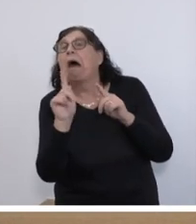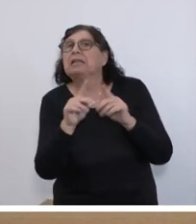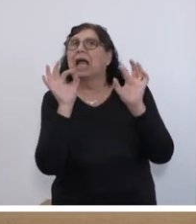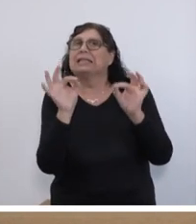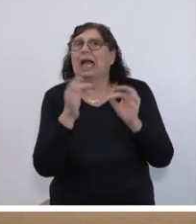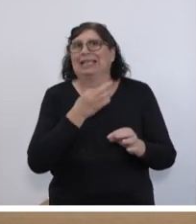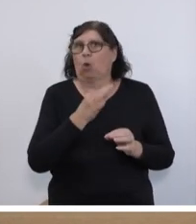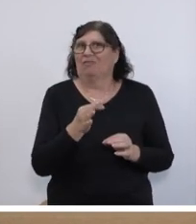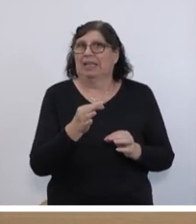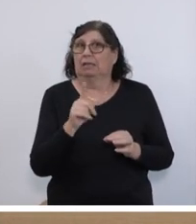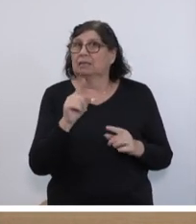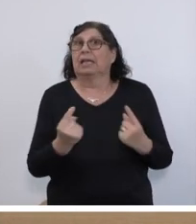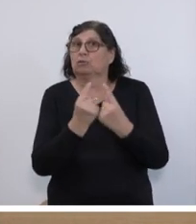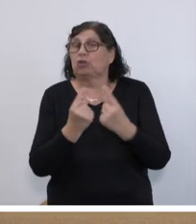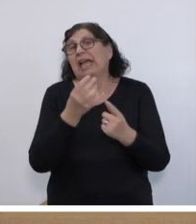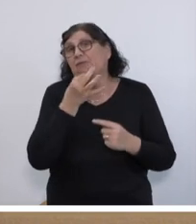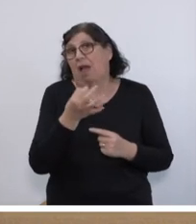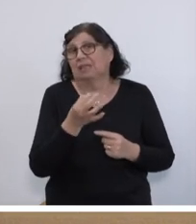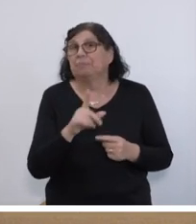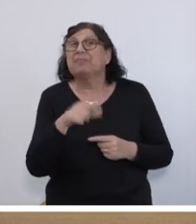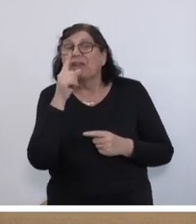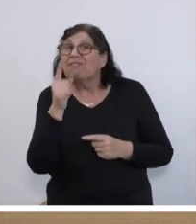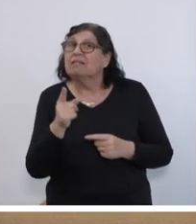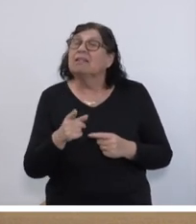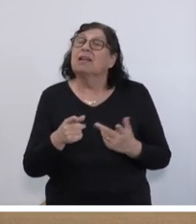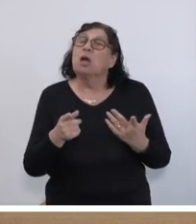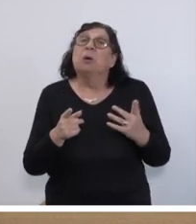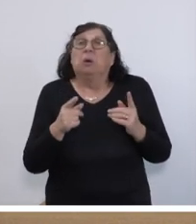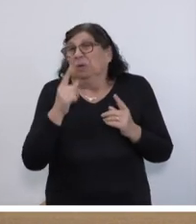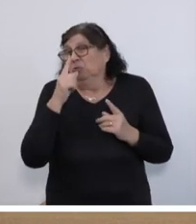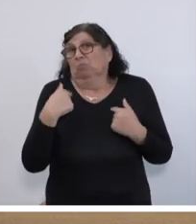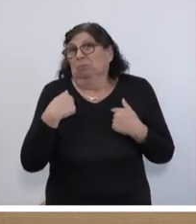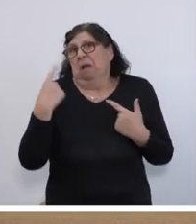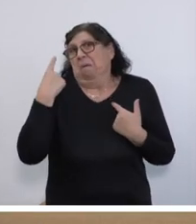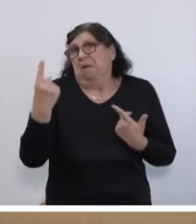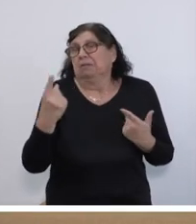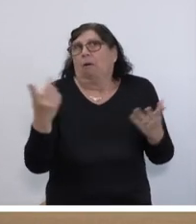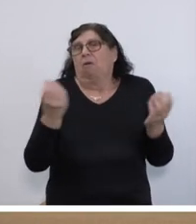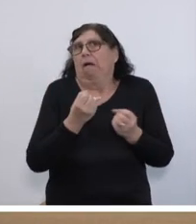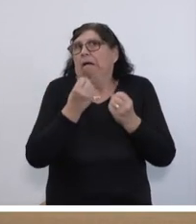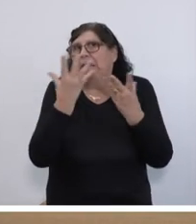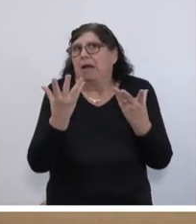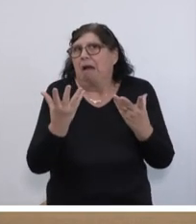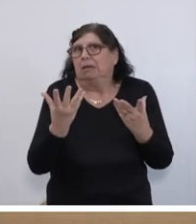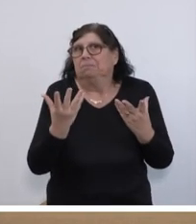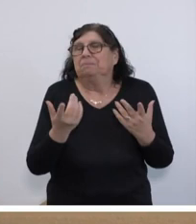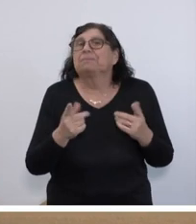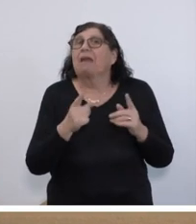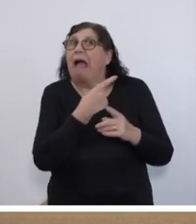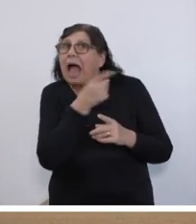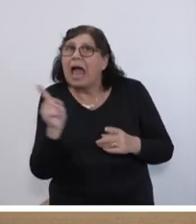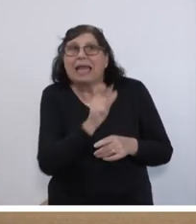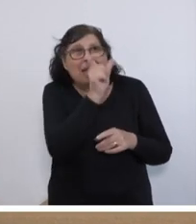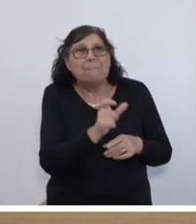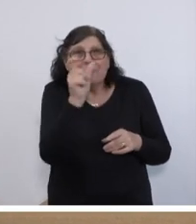aber nicht drin. Das ist eine Streitfrage. So, wenn aber nur, ich meine, das ist doch, klarer geht es nicht mehr. Alle Menschen